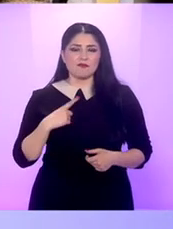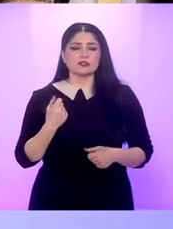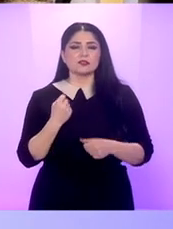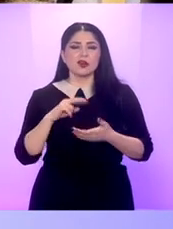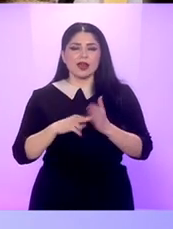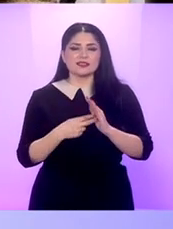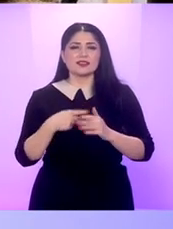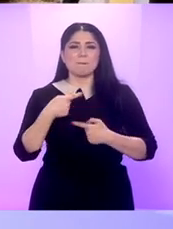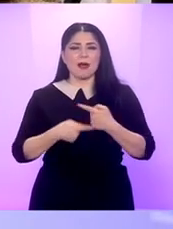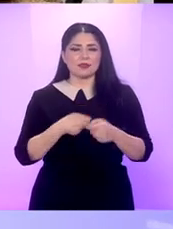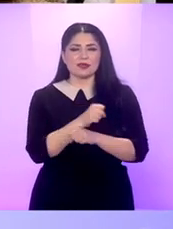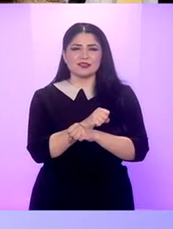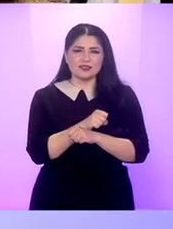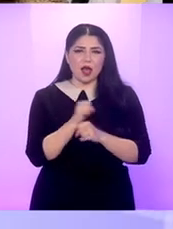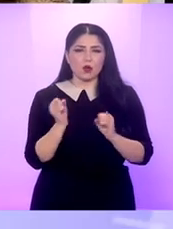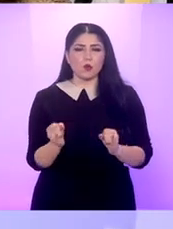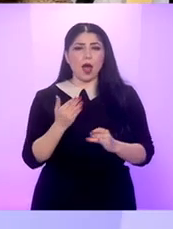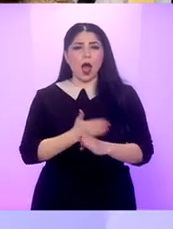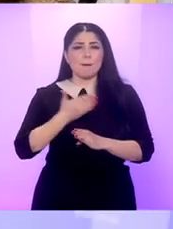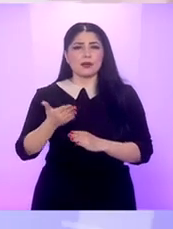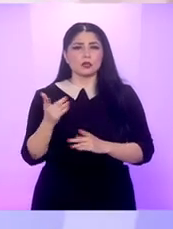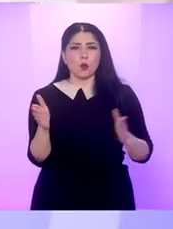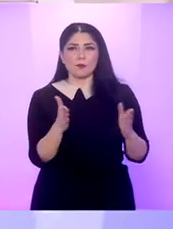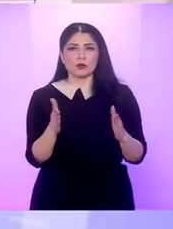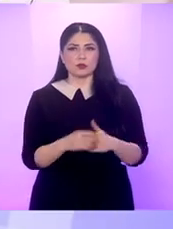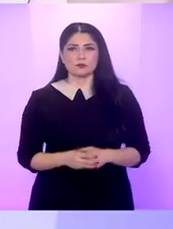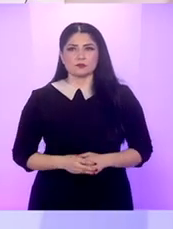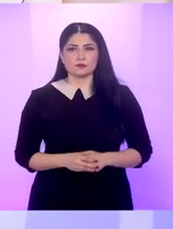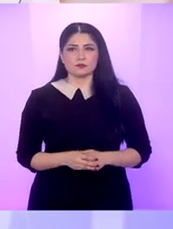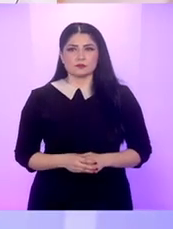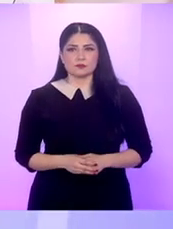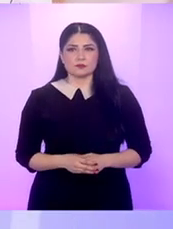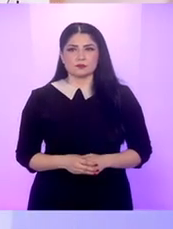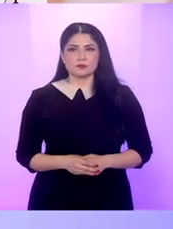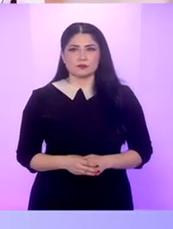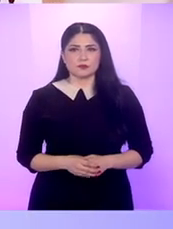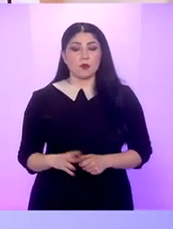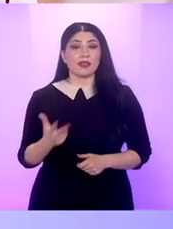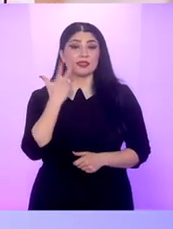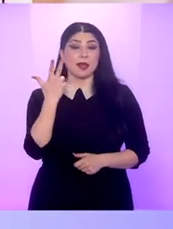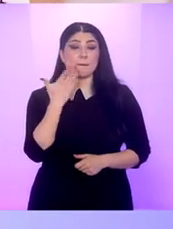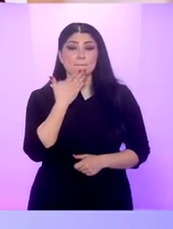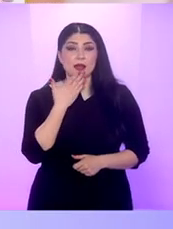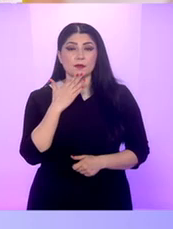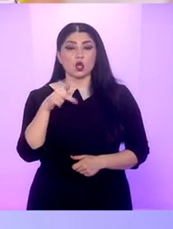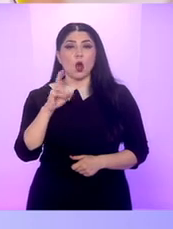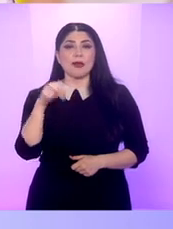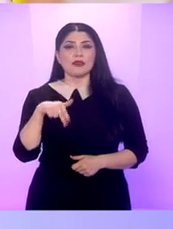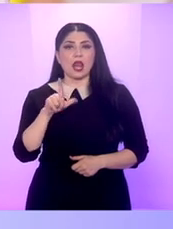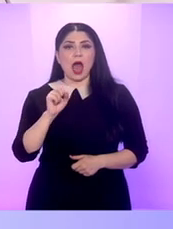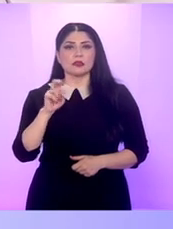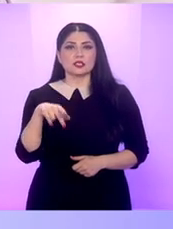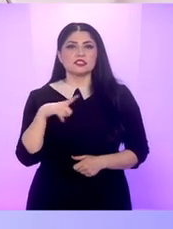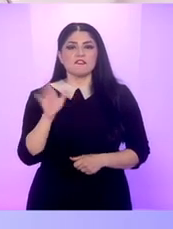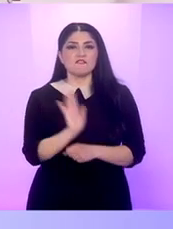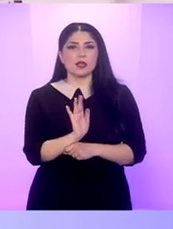pandemie Amânată pentru o perioadă Francis McDormand primește și ea Oscarul De fapt, Nomadland a luat 3 premii anul acesta Și